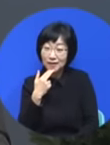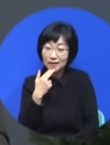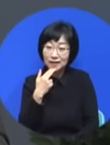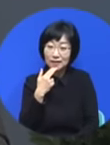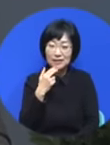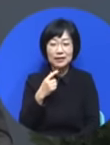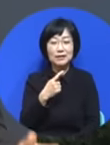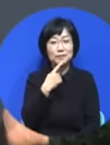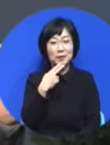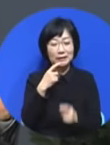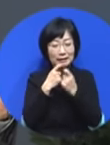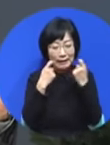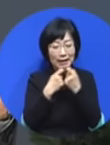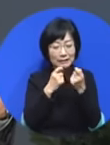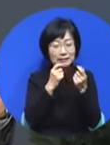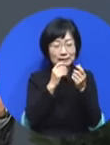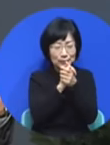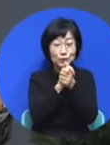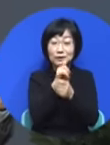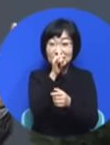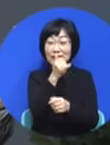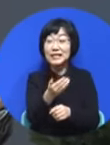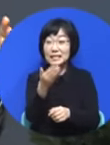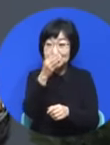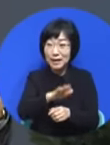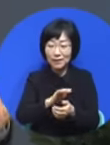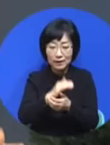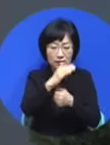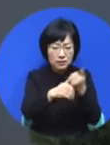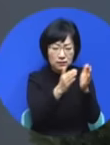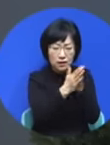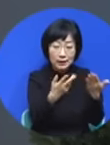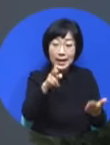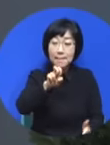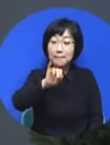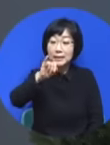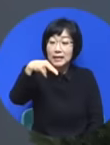개인적으로 하긴 하지만 우리가 진짜 힘을 앞서 성경에 있는 그런 미스파 운동 같은 건 안 했잖아요.